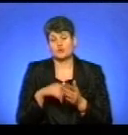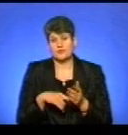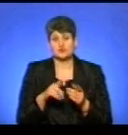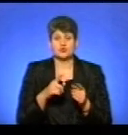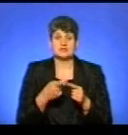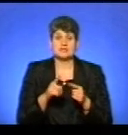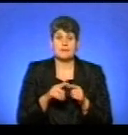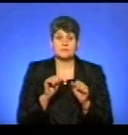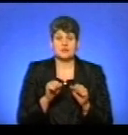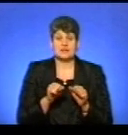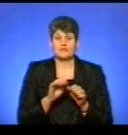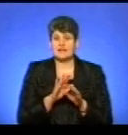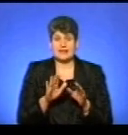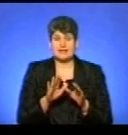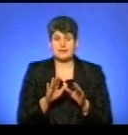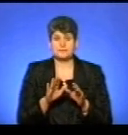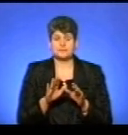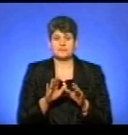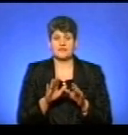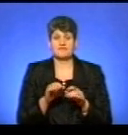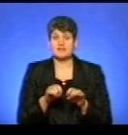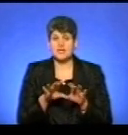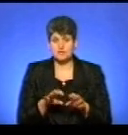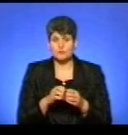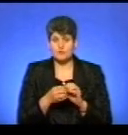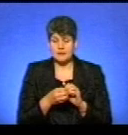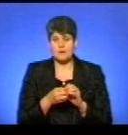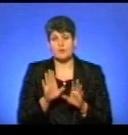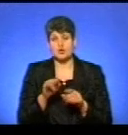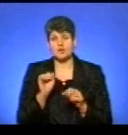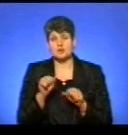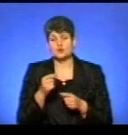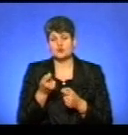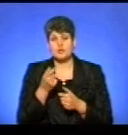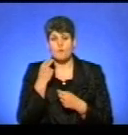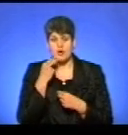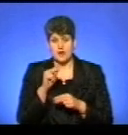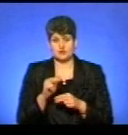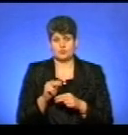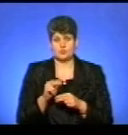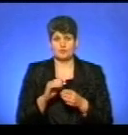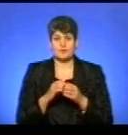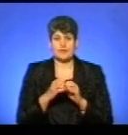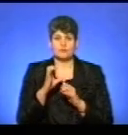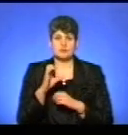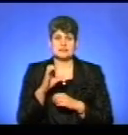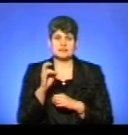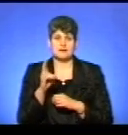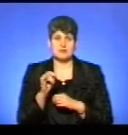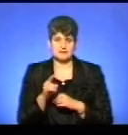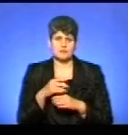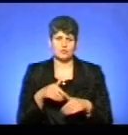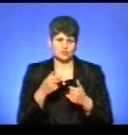в якійсь мірі, якщо не розв'яжемо, то покращимо проблему сказу, але поки що такі реалізні, значить, сводби випадки, я спочатку роблю. А от зараз попиную